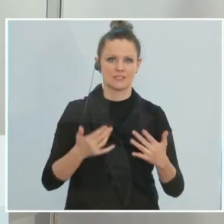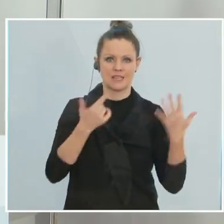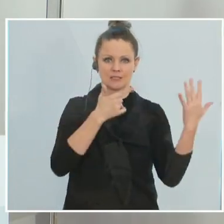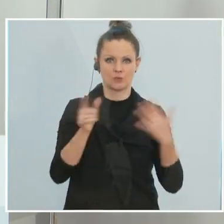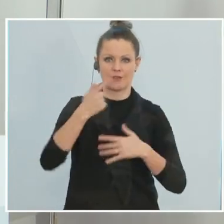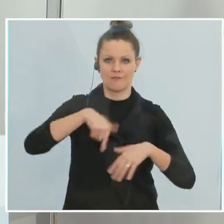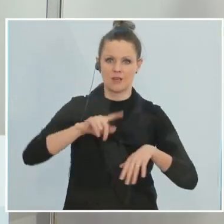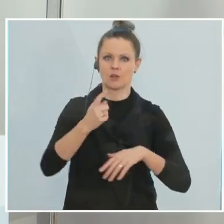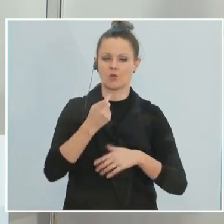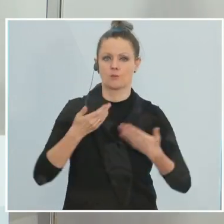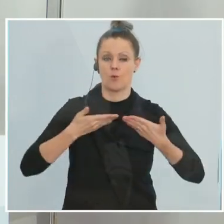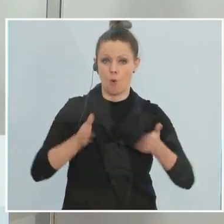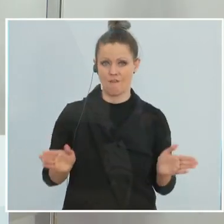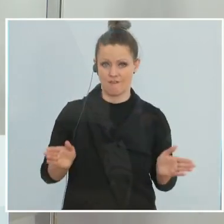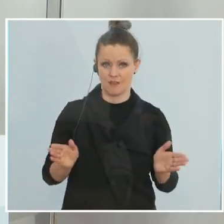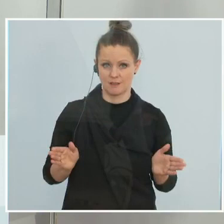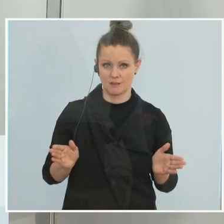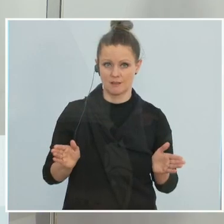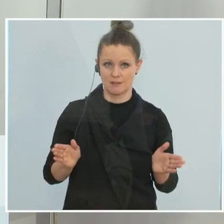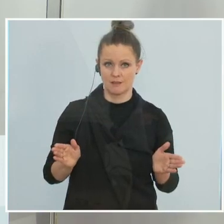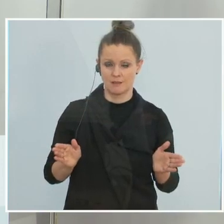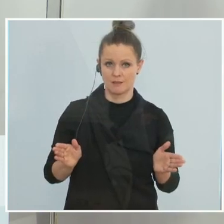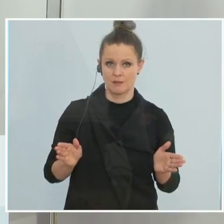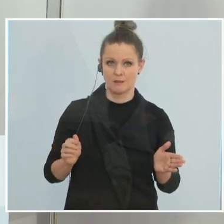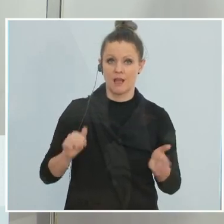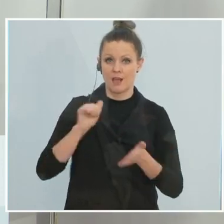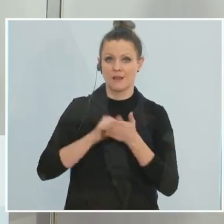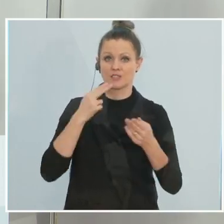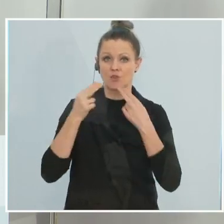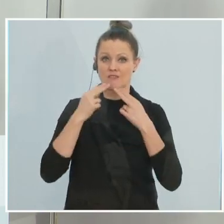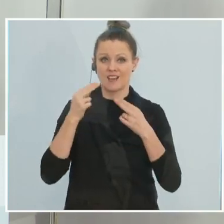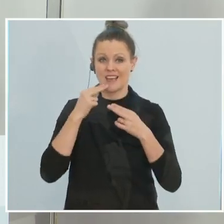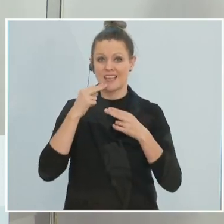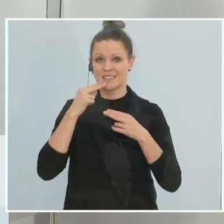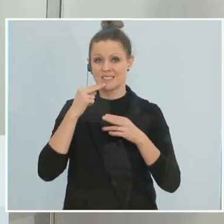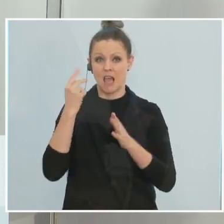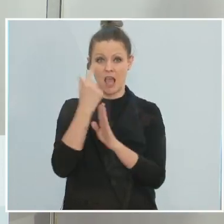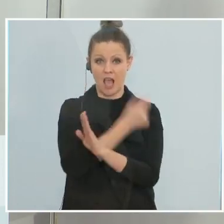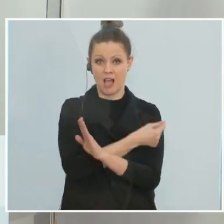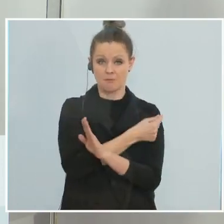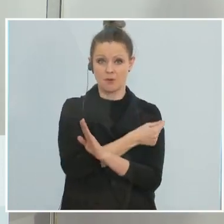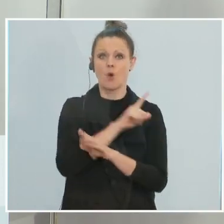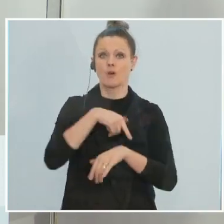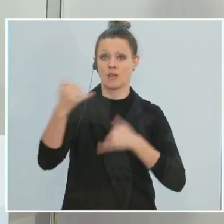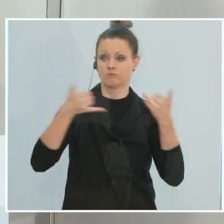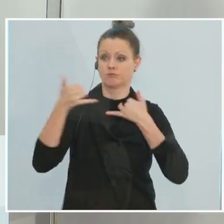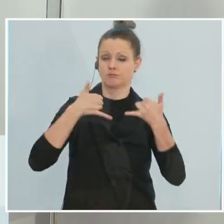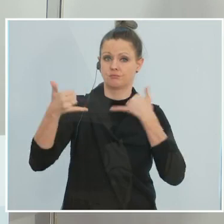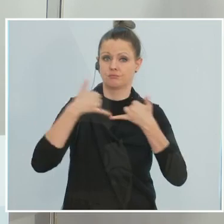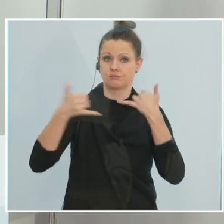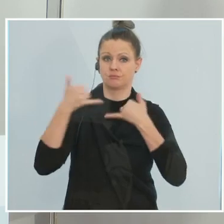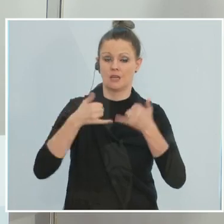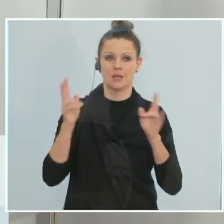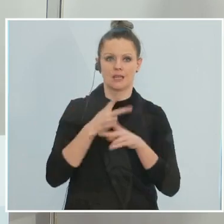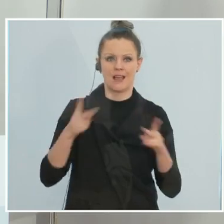öffnen wir wieder, dann gehe ich aus dieser Pressekonferenz heraus und werde Tag und Nacht mit so vielen Anrufen bombardiert, dass ich gar nicht mehr zum